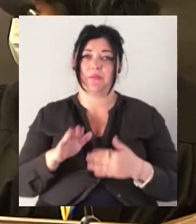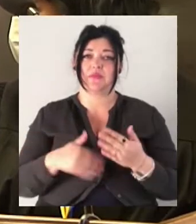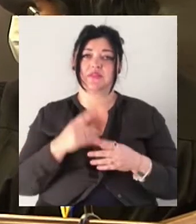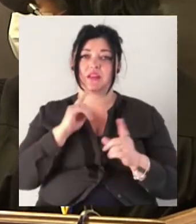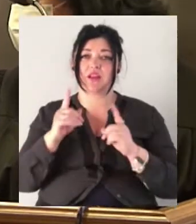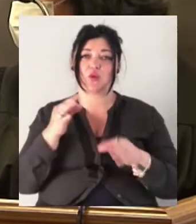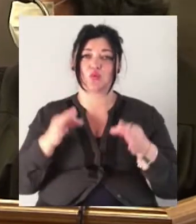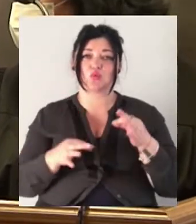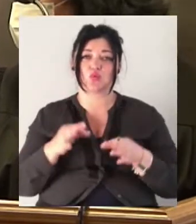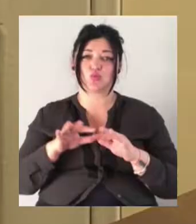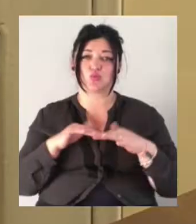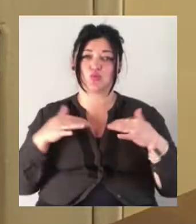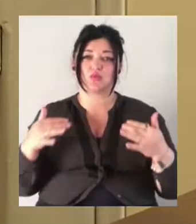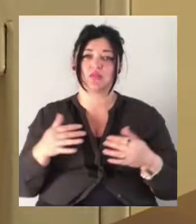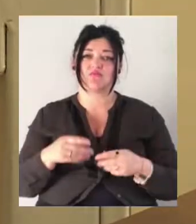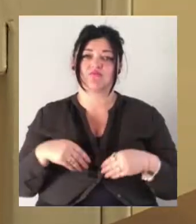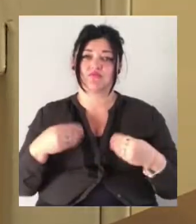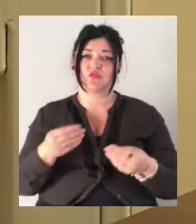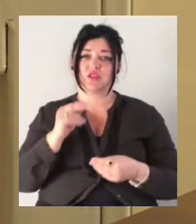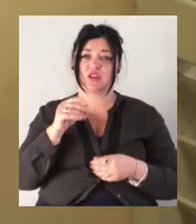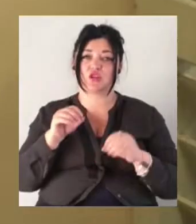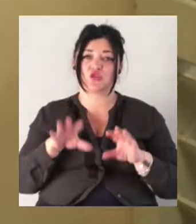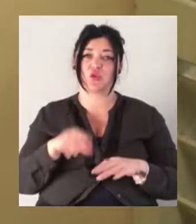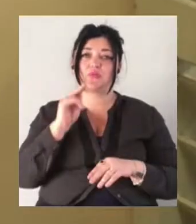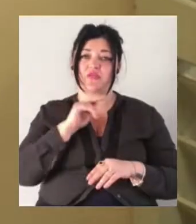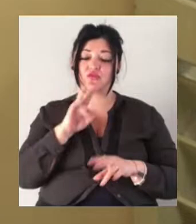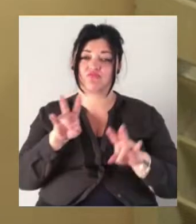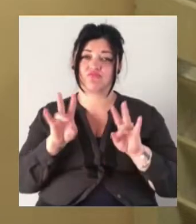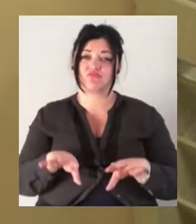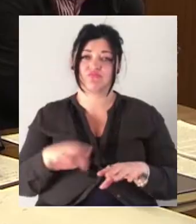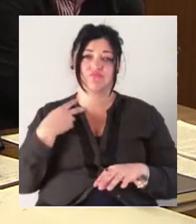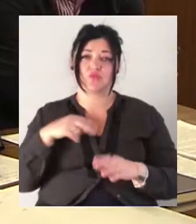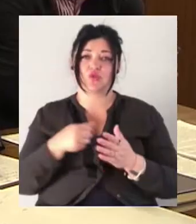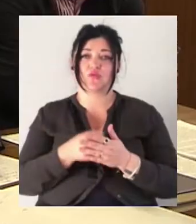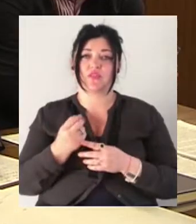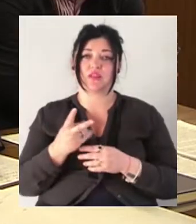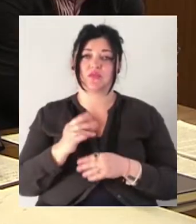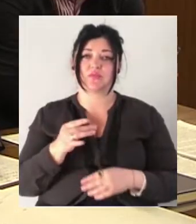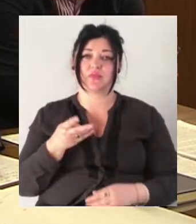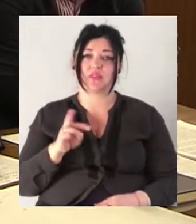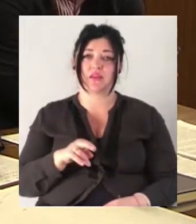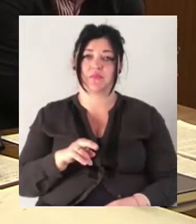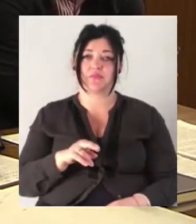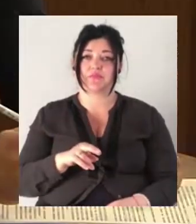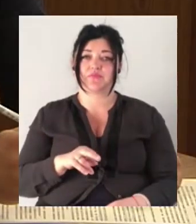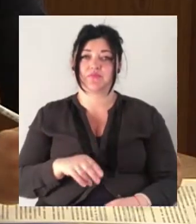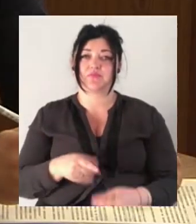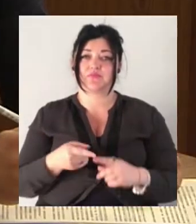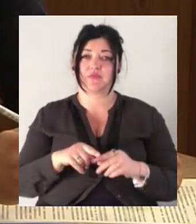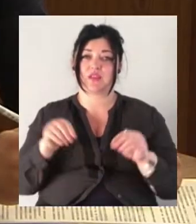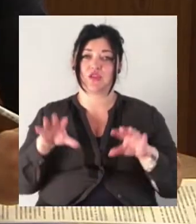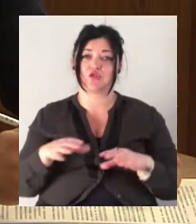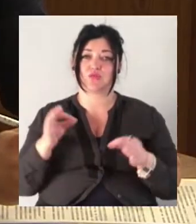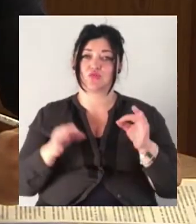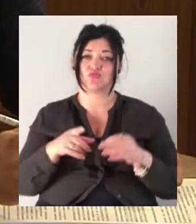Сергій Кічмаренко виніс рішення. Обвинувачувані залишаться під вартою до 12 липня. Захист обвинувачуваних з рішенням суду не згоден.